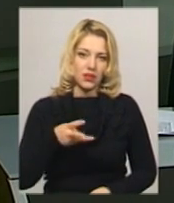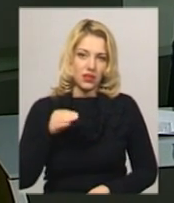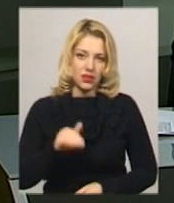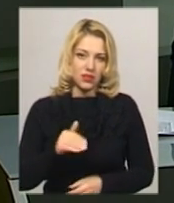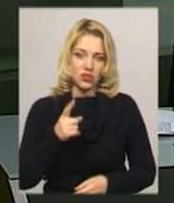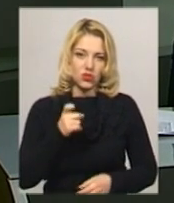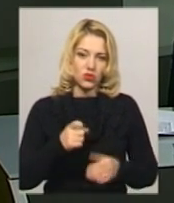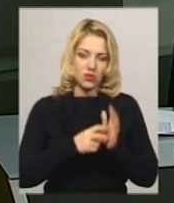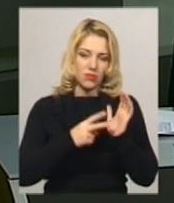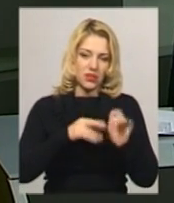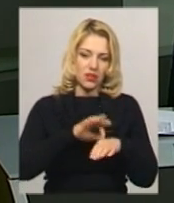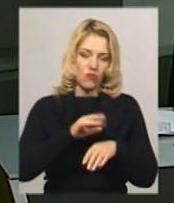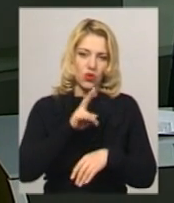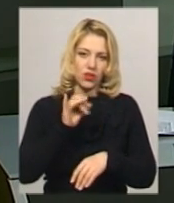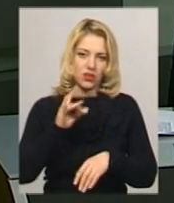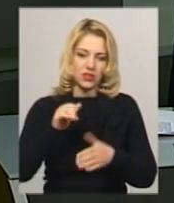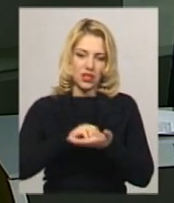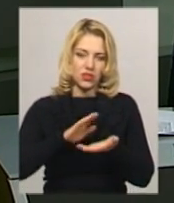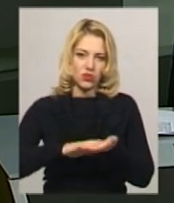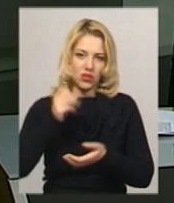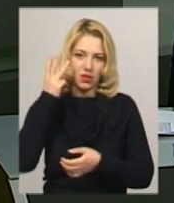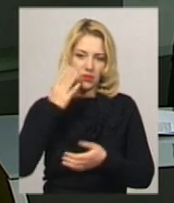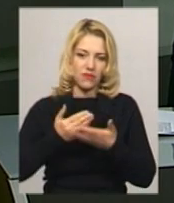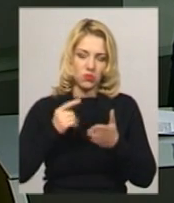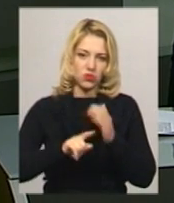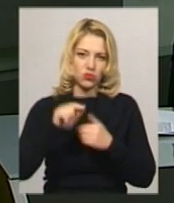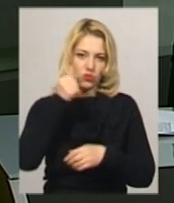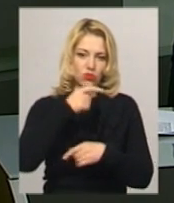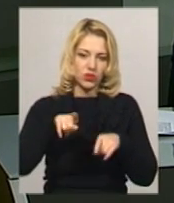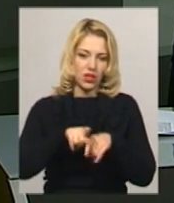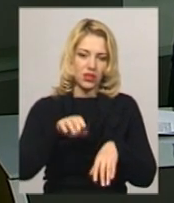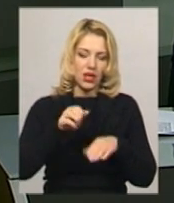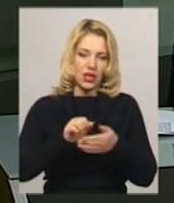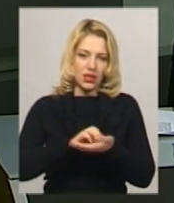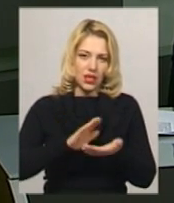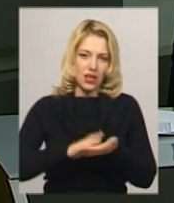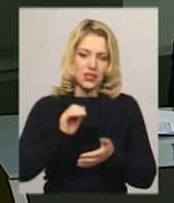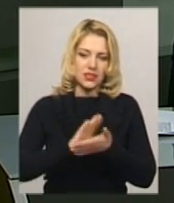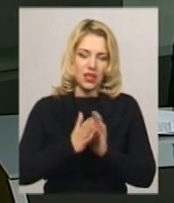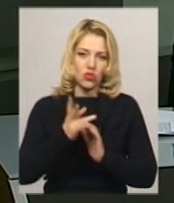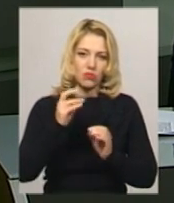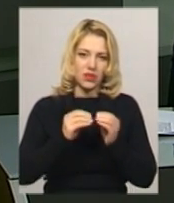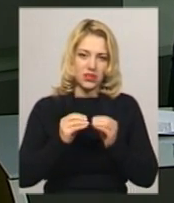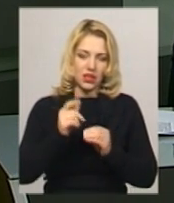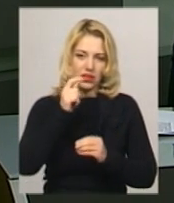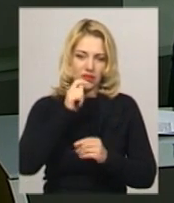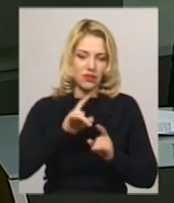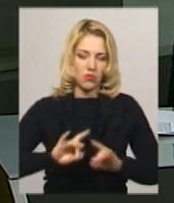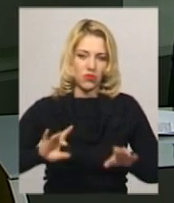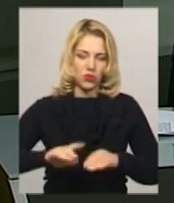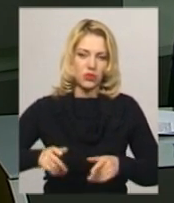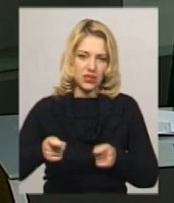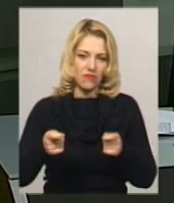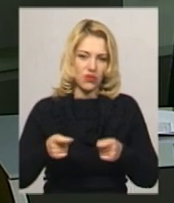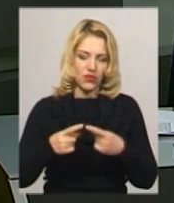3117 хворих на кір зареєстровано на Хмельниччині від початку року. Такі дані станом на 10 квітня. Про це повідомила завідуюча